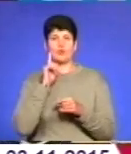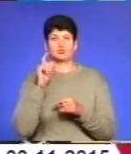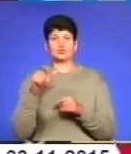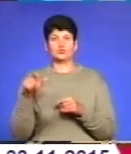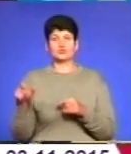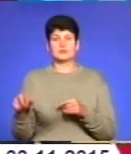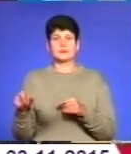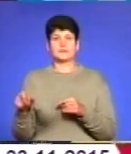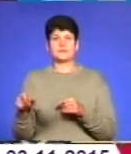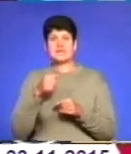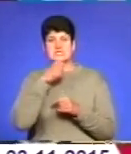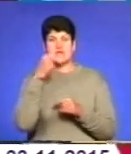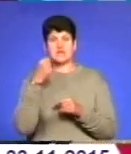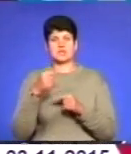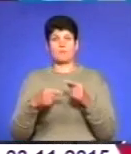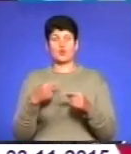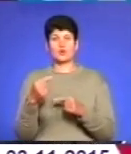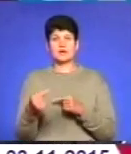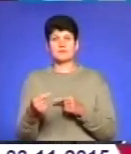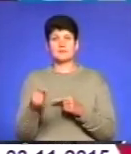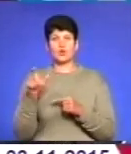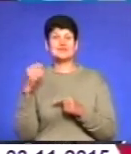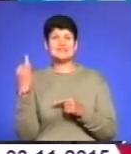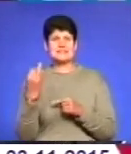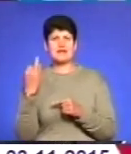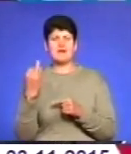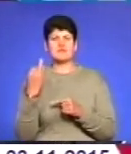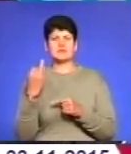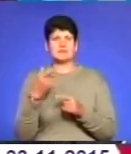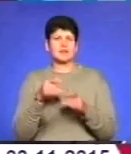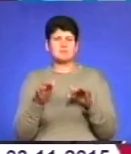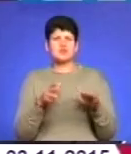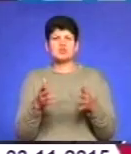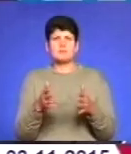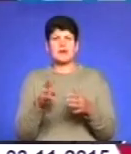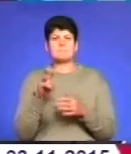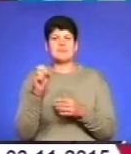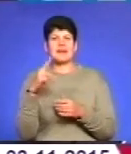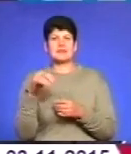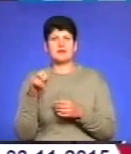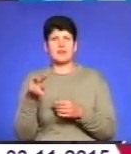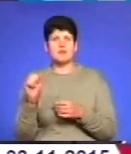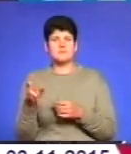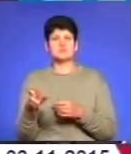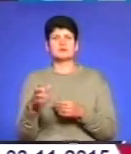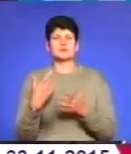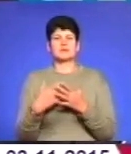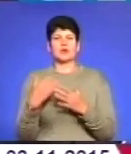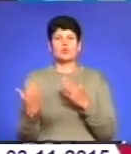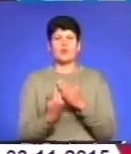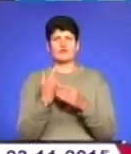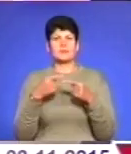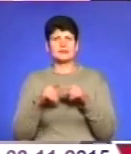молодь, а й старше покоління. Тому що люди цікавляться такими речами, як медіалаб, цікавляться зараз новими